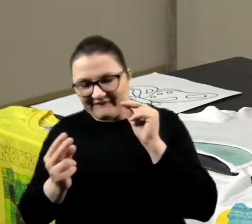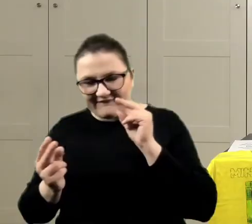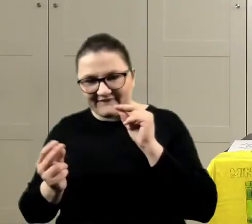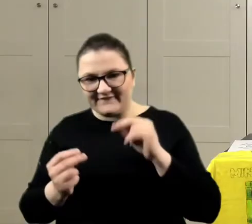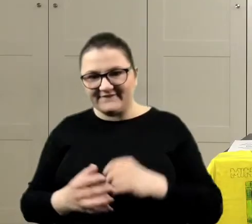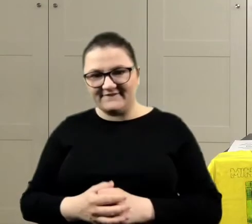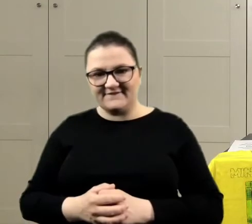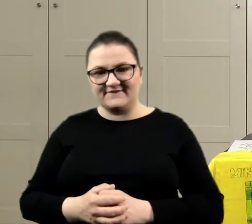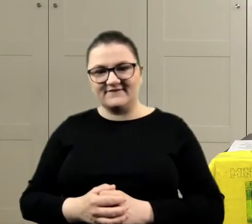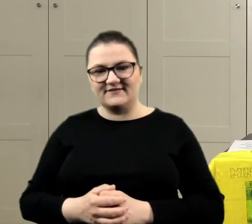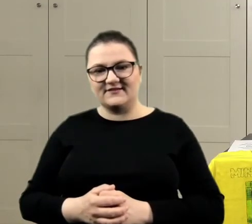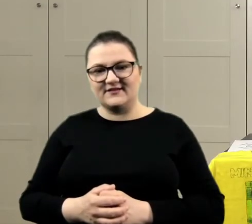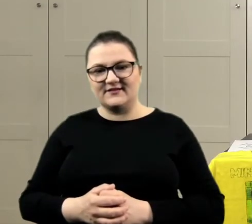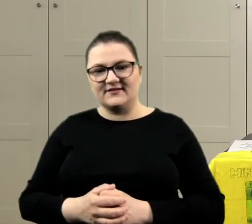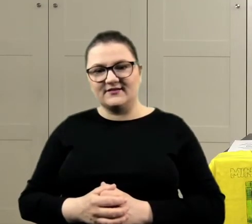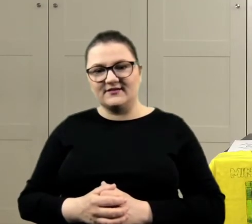Okej.